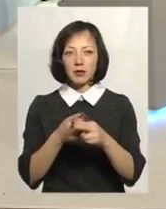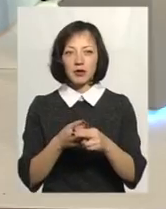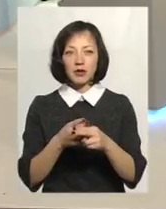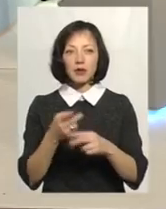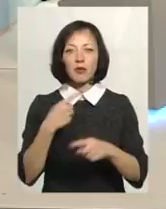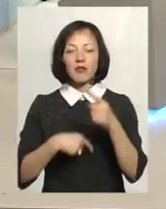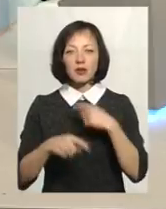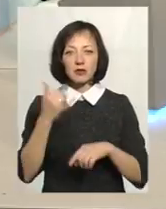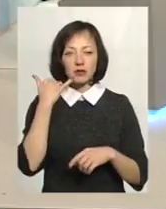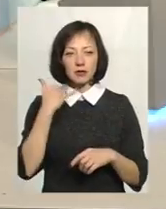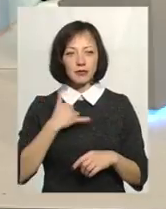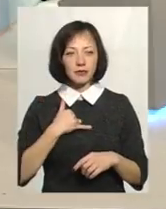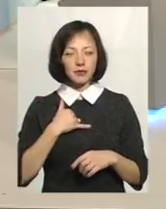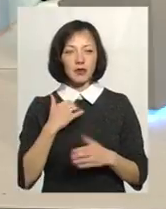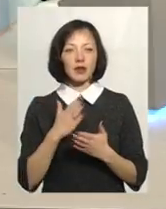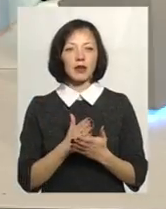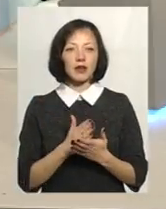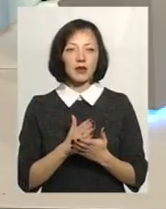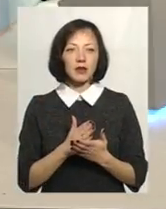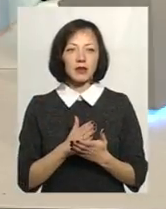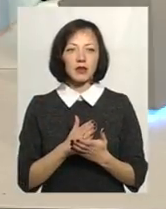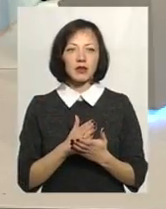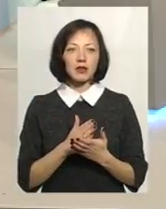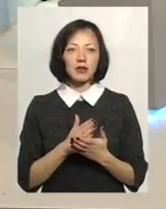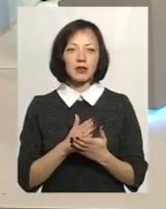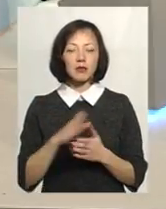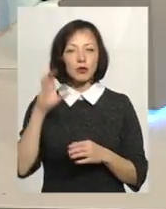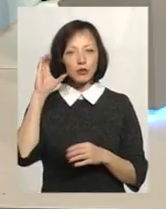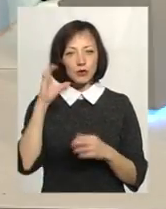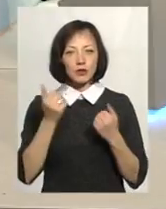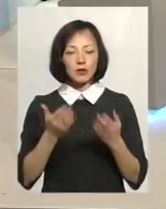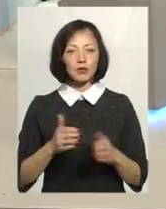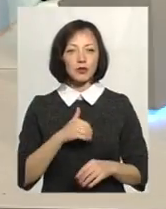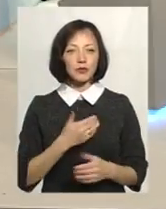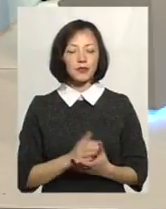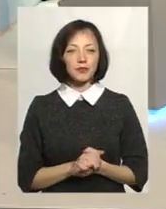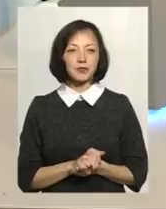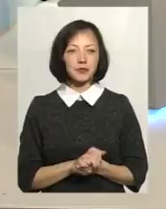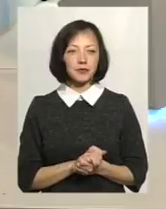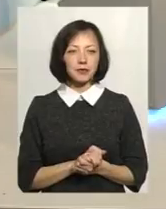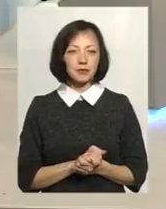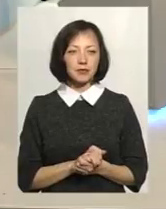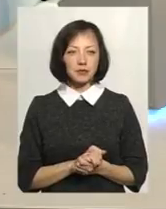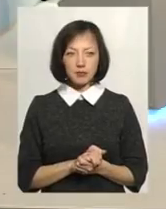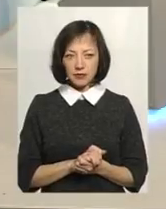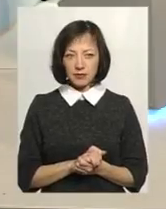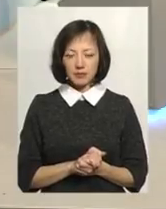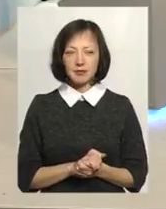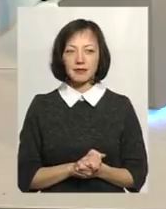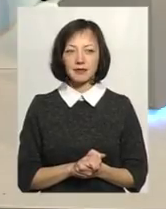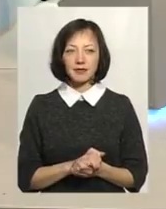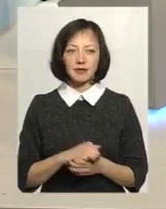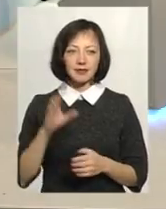Ми зараз до цього повернемося. Мені просто кажуть, що до нас глядач дозвонився. Хотілося б дуже його почути в студії. Алло, слухаємо вас. Алло.